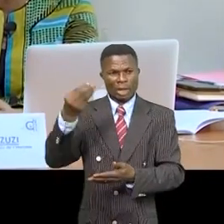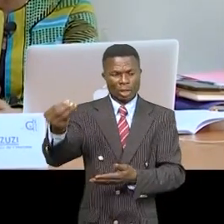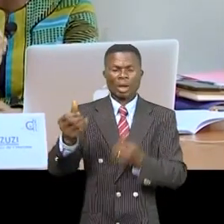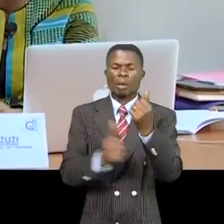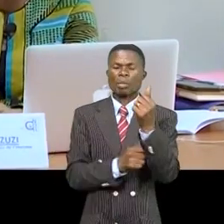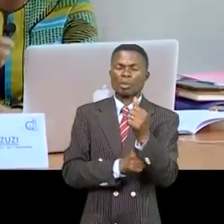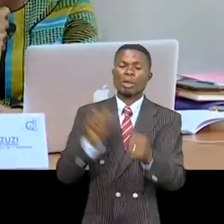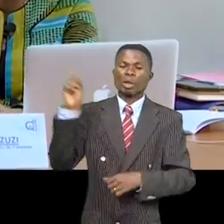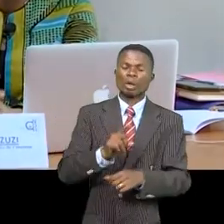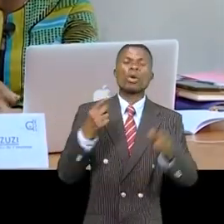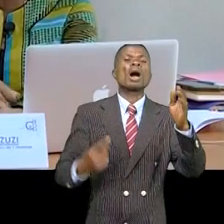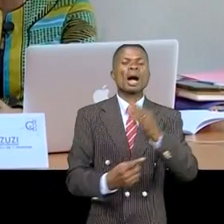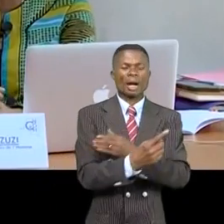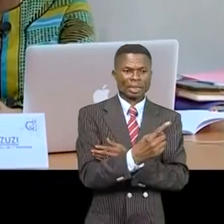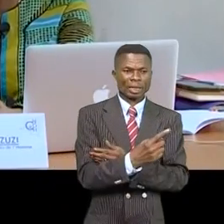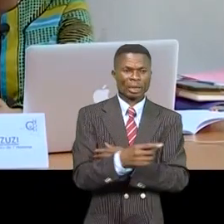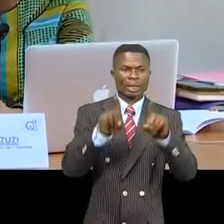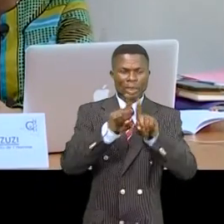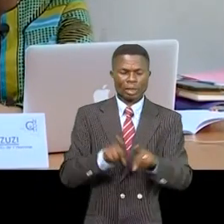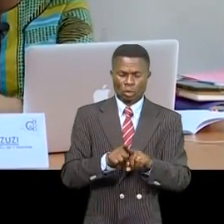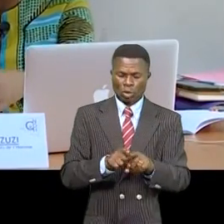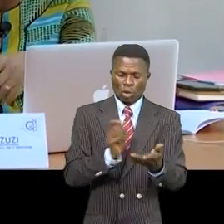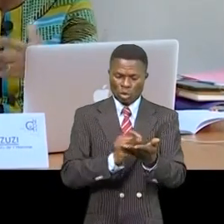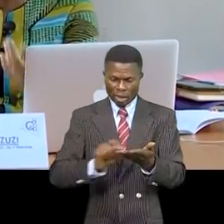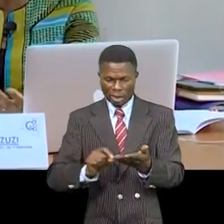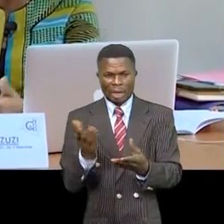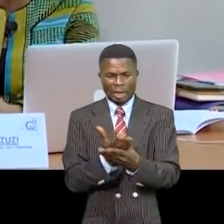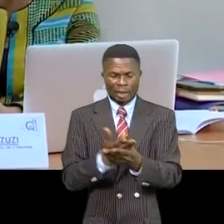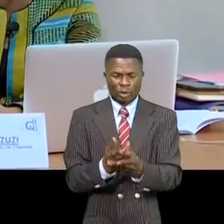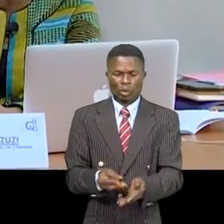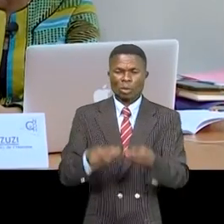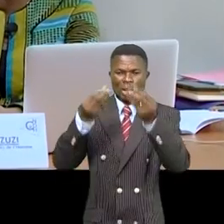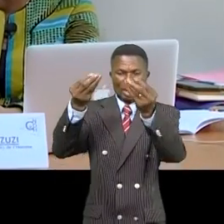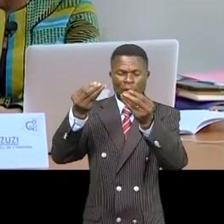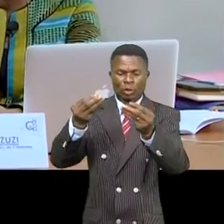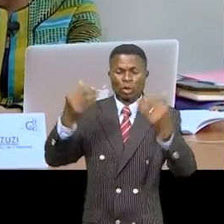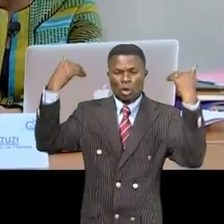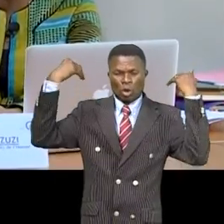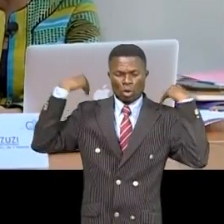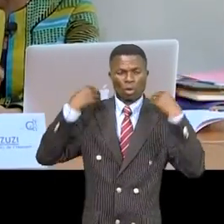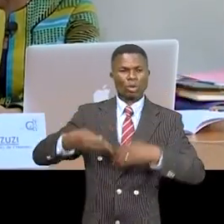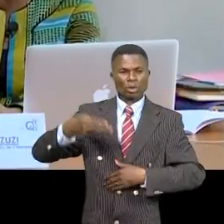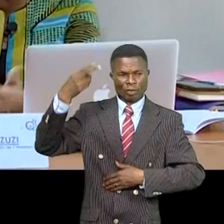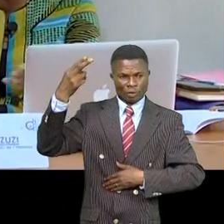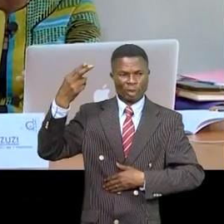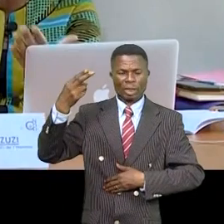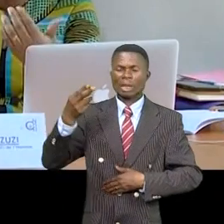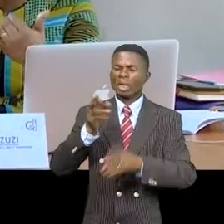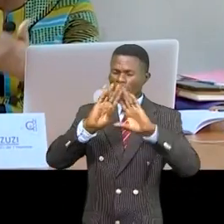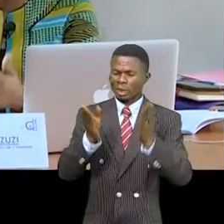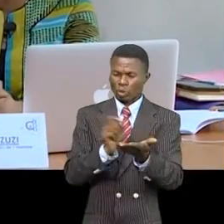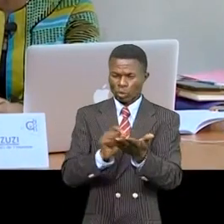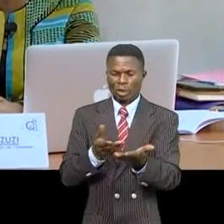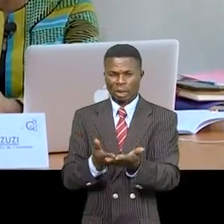peut venir se plaindre verbalement et nous, nous allons prendre note parce que ce n pas tout le monde qui a accès à l'écriture ou au parler. La